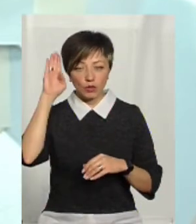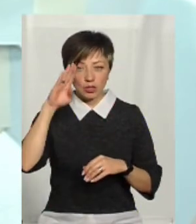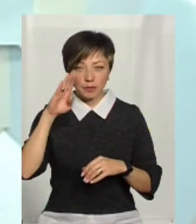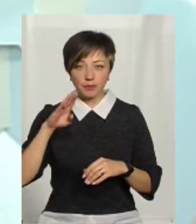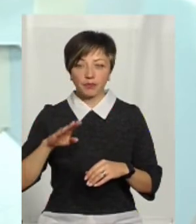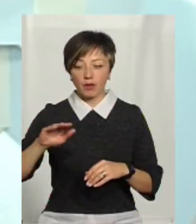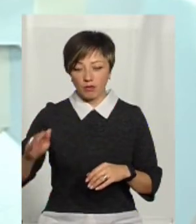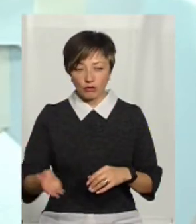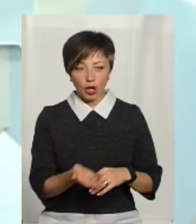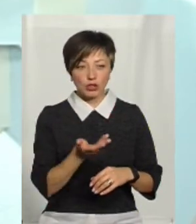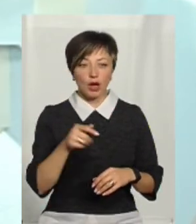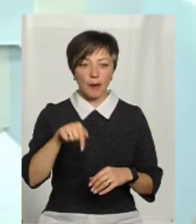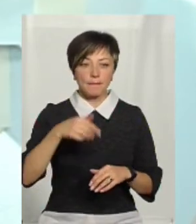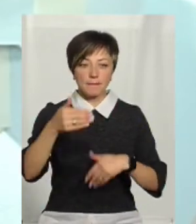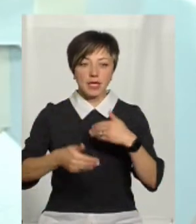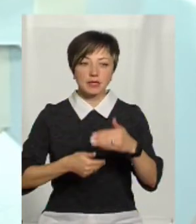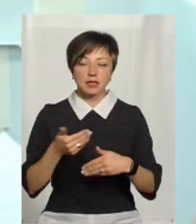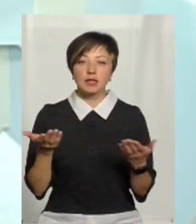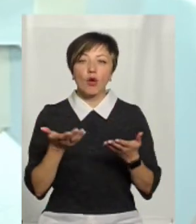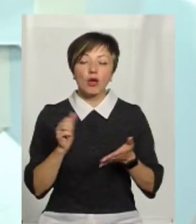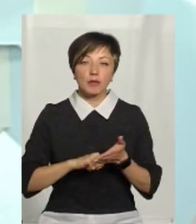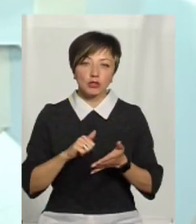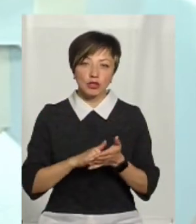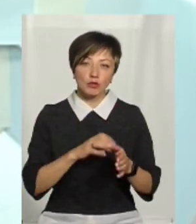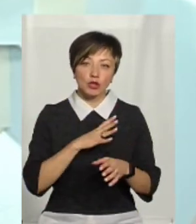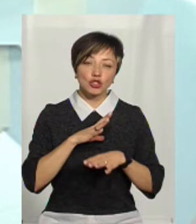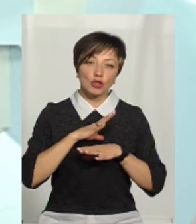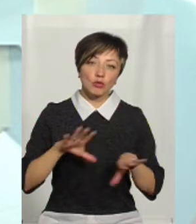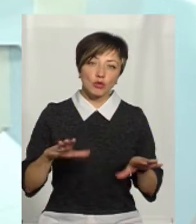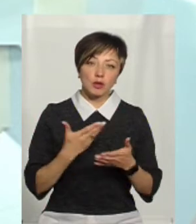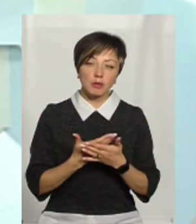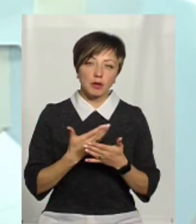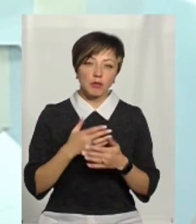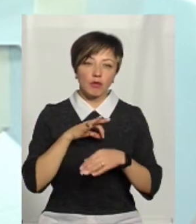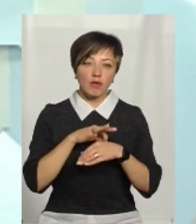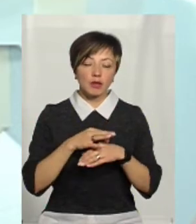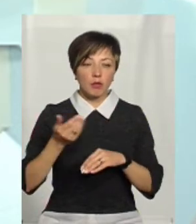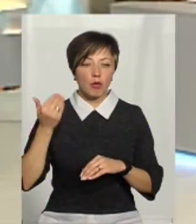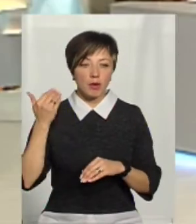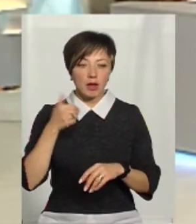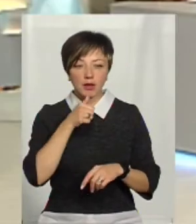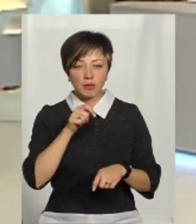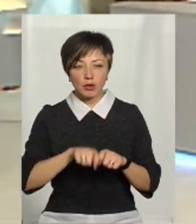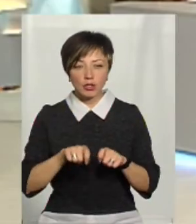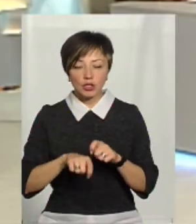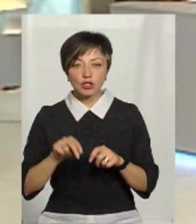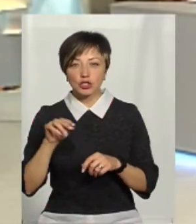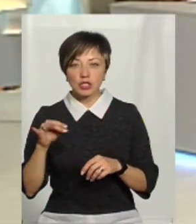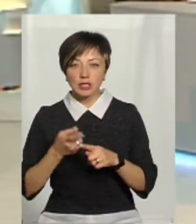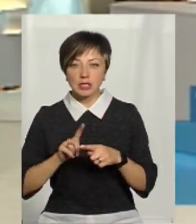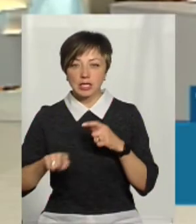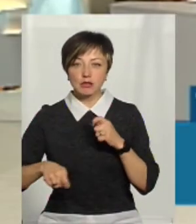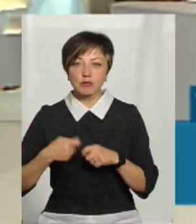чашах басейну. З якої це причини було? Чи не були проведені попередні випробування, чи це був